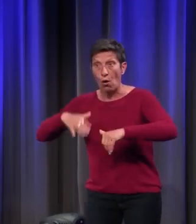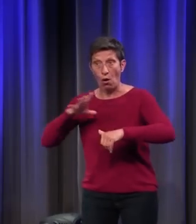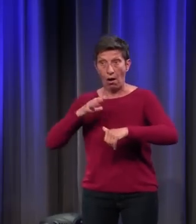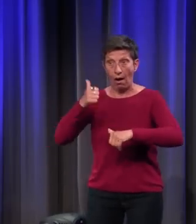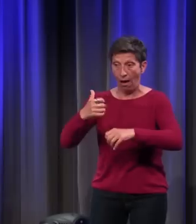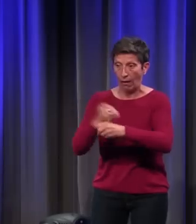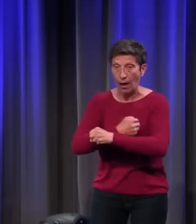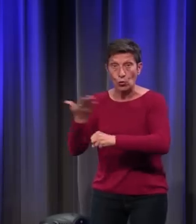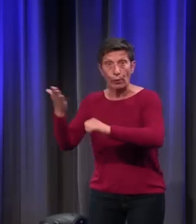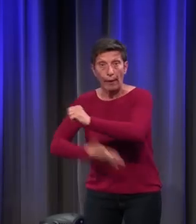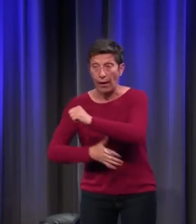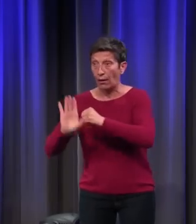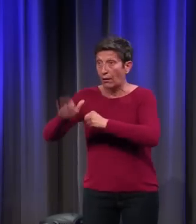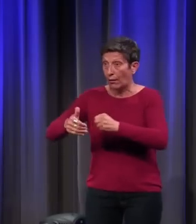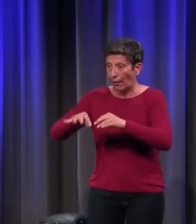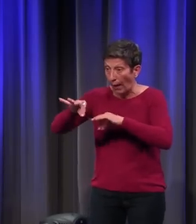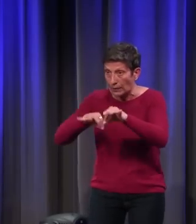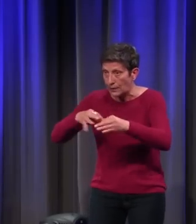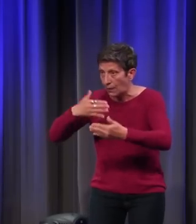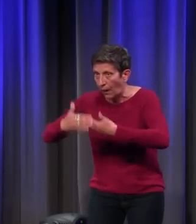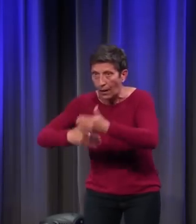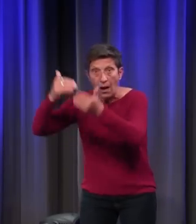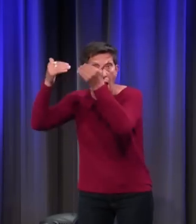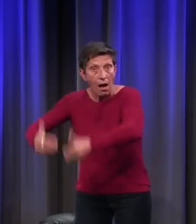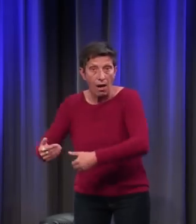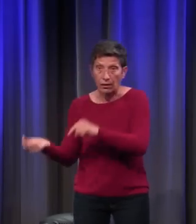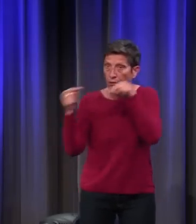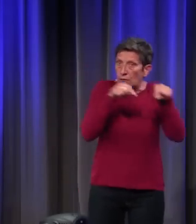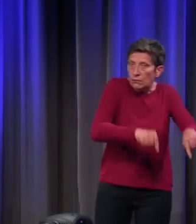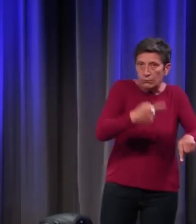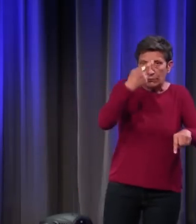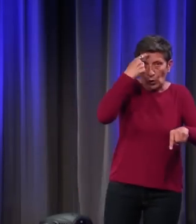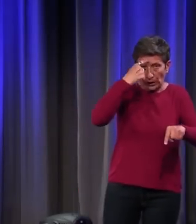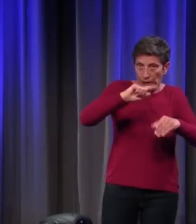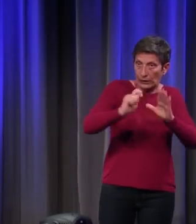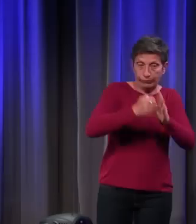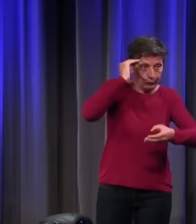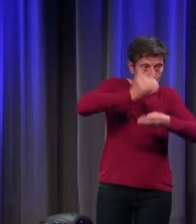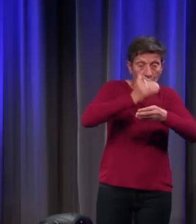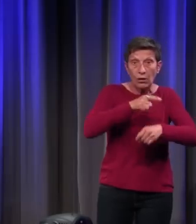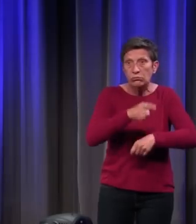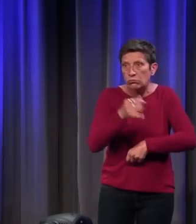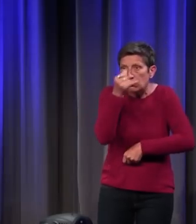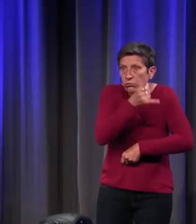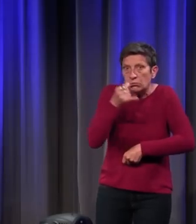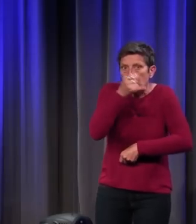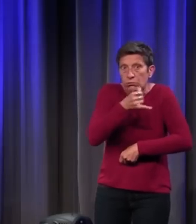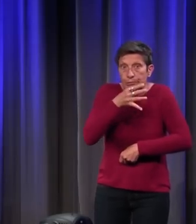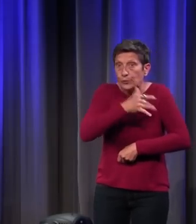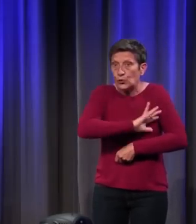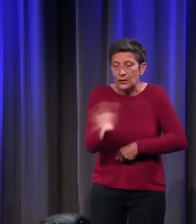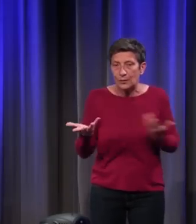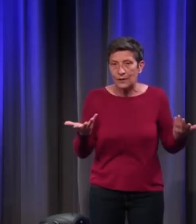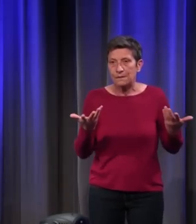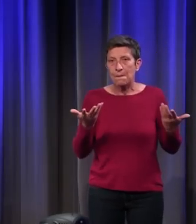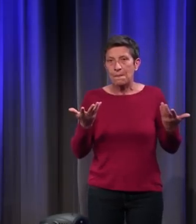partie s'arrête à un certain moment. Pour la mentalité de l'époque feudale, c'est absurde. Ce n pas possible